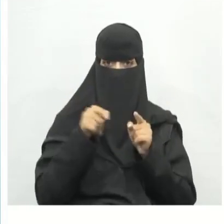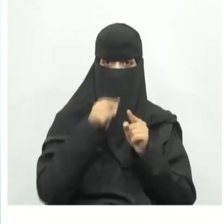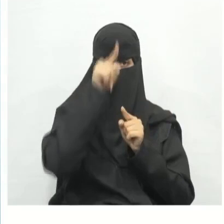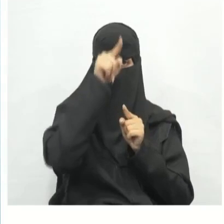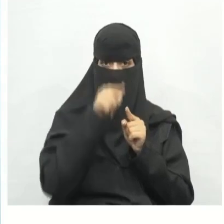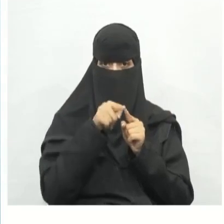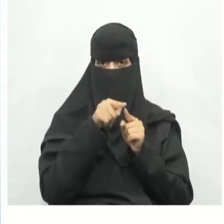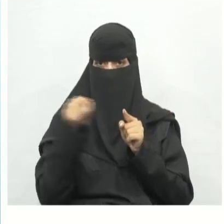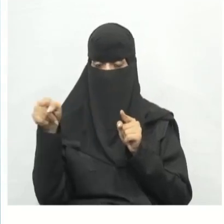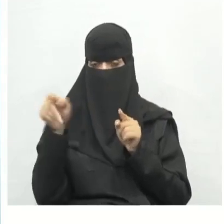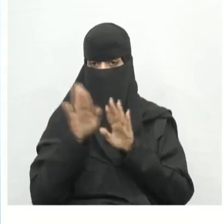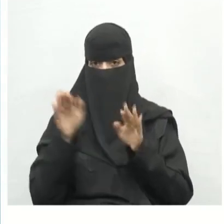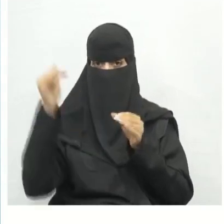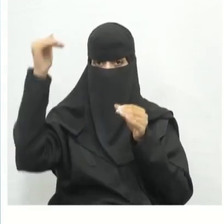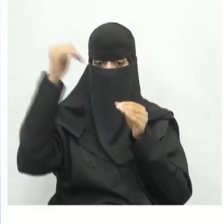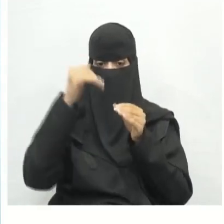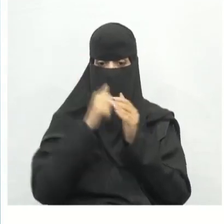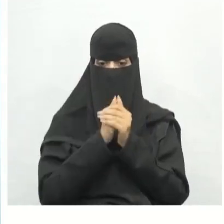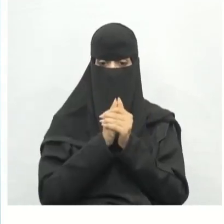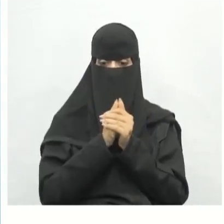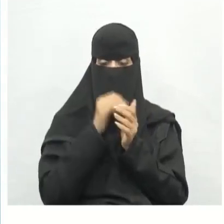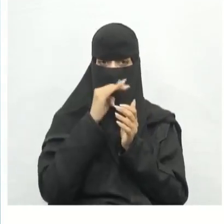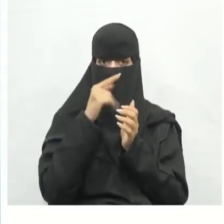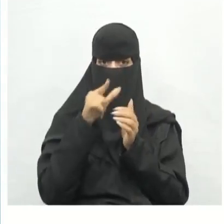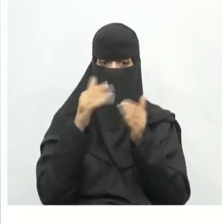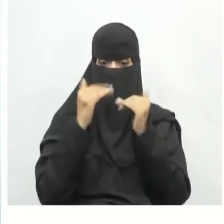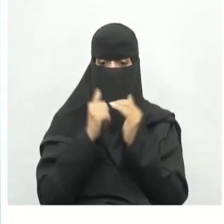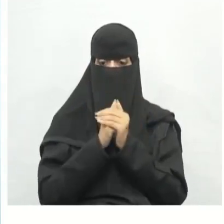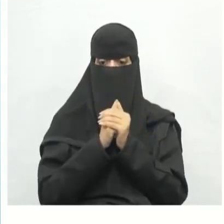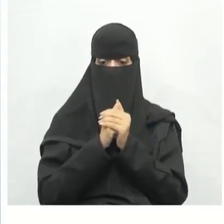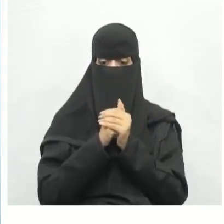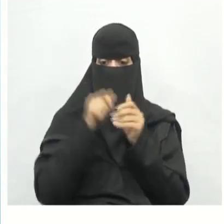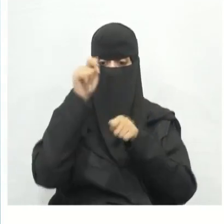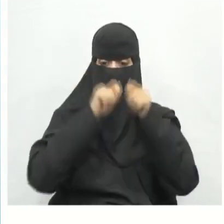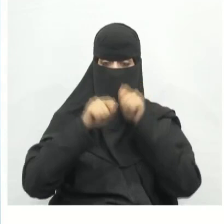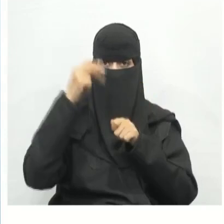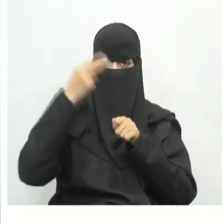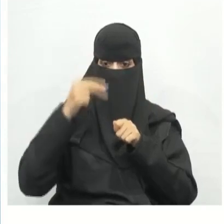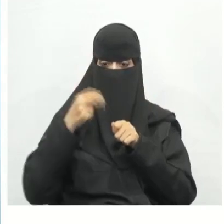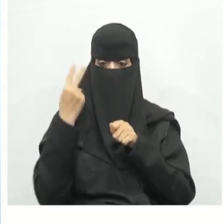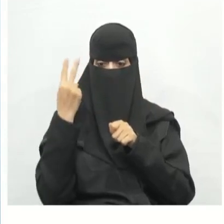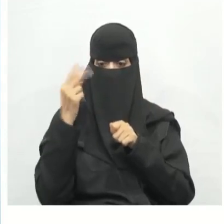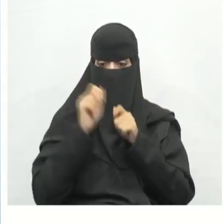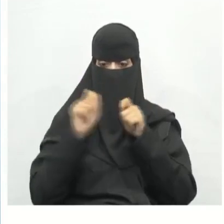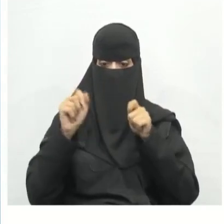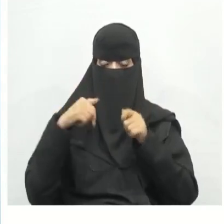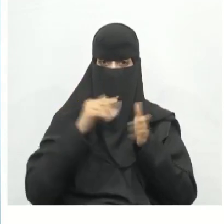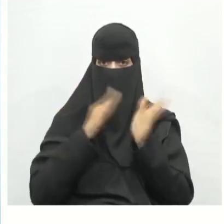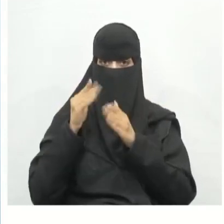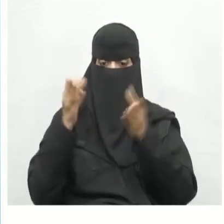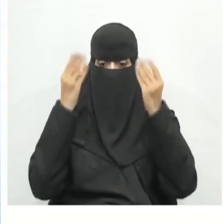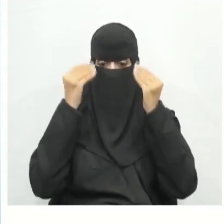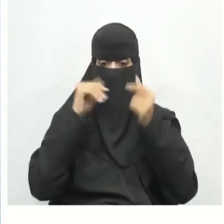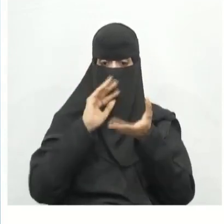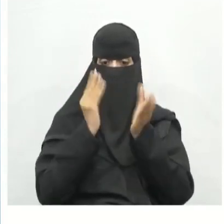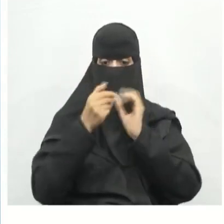والعرض دون العمق الإجابة صحيحة اثنين تستخدم الرسومات ثنائية الأبعاد لتقديم